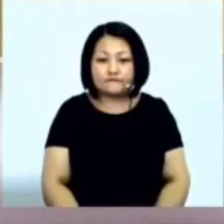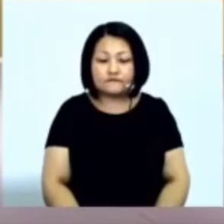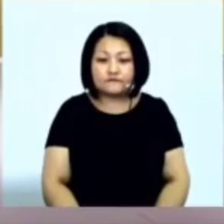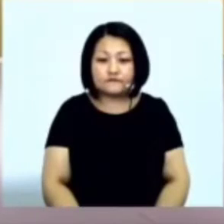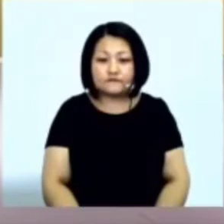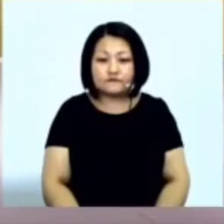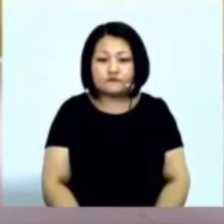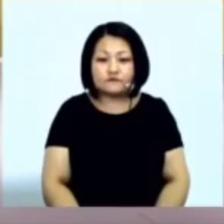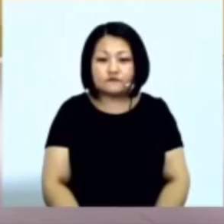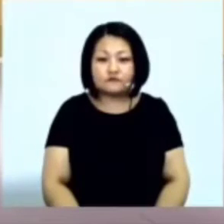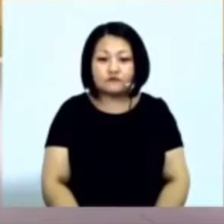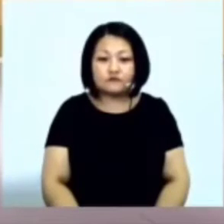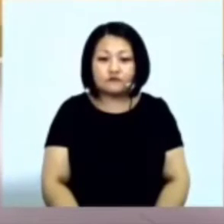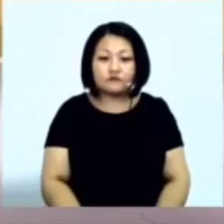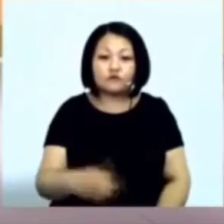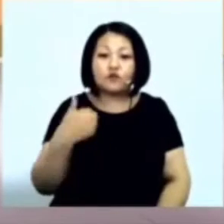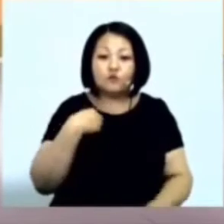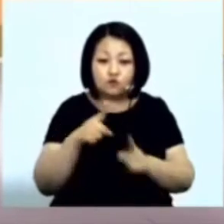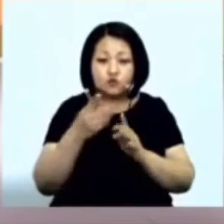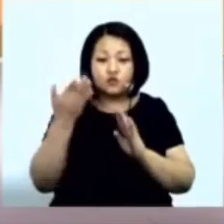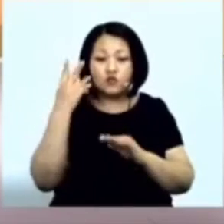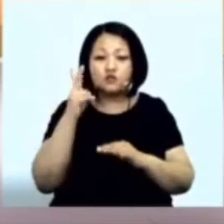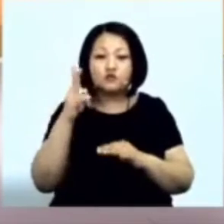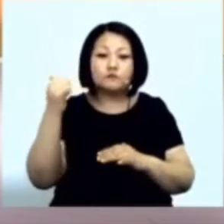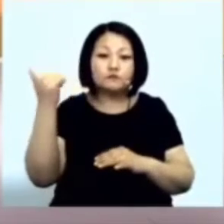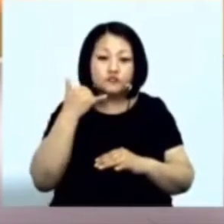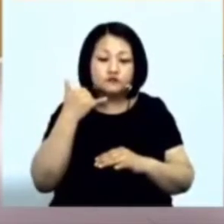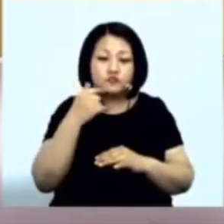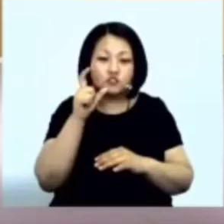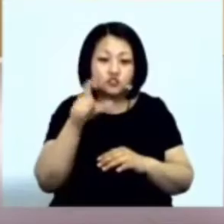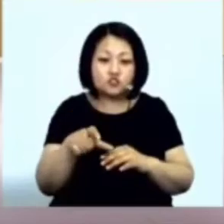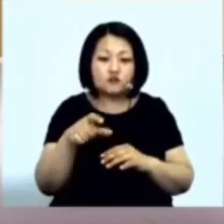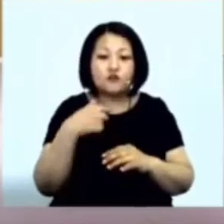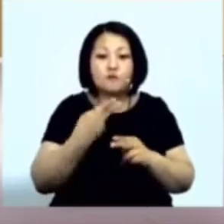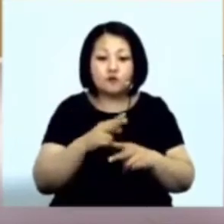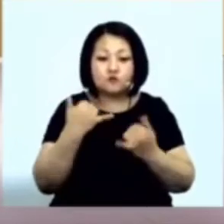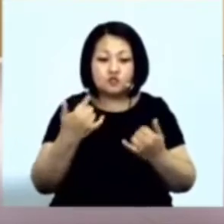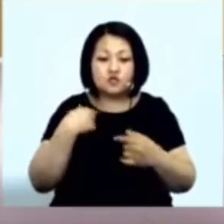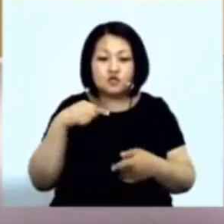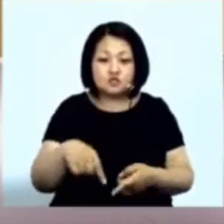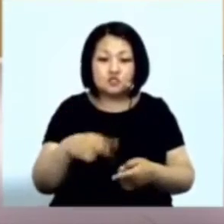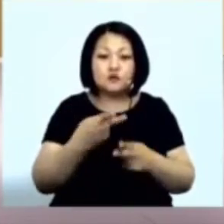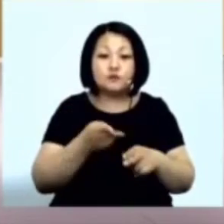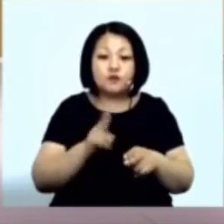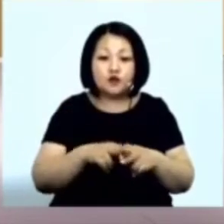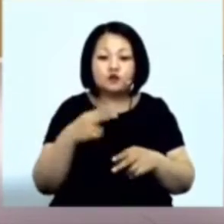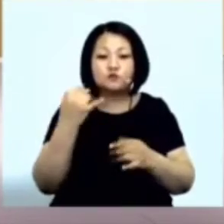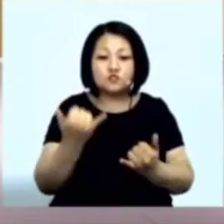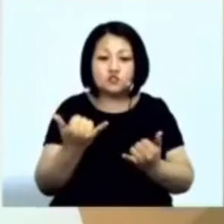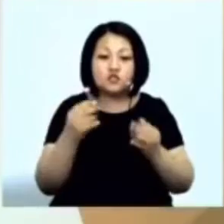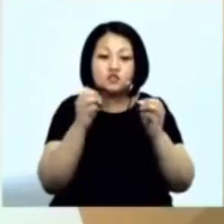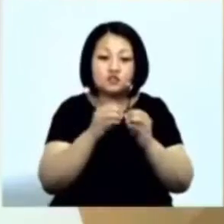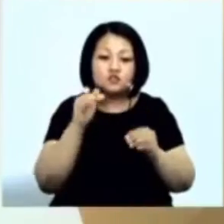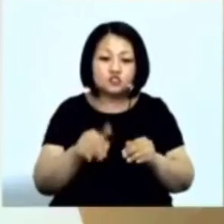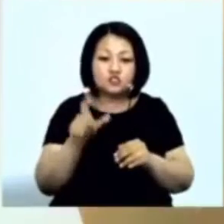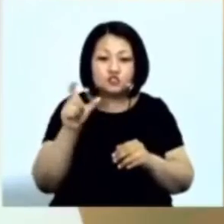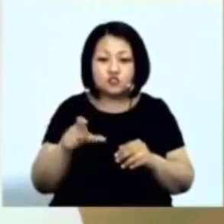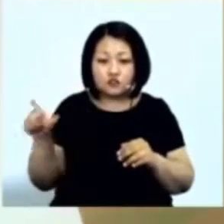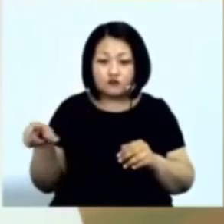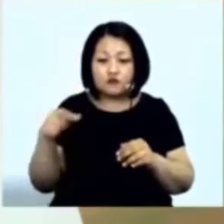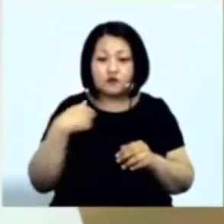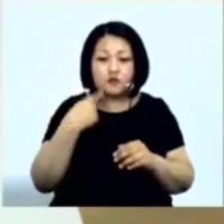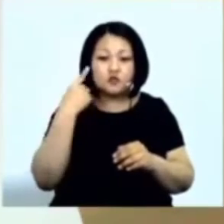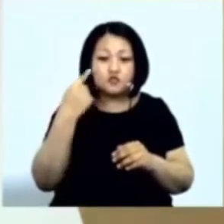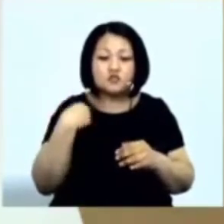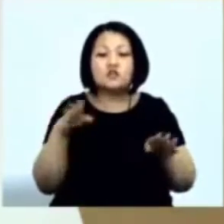Именно поэтому Я здесь стою Именно поэтому 10 тысяч человек Сейчас меня Слышат Ребят Я такая же Как вы Я